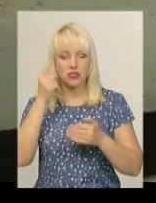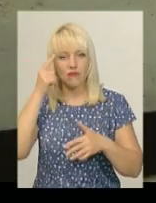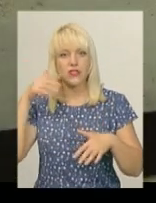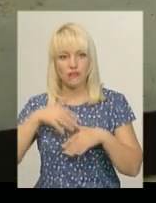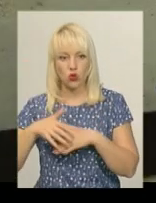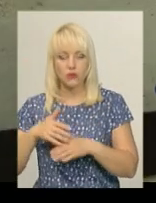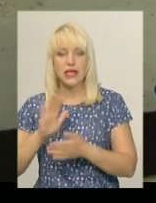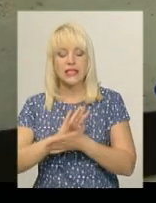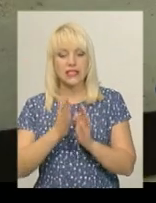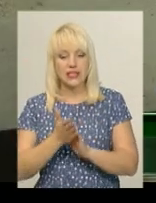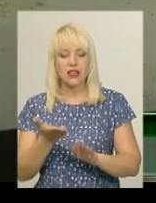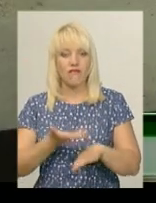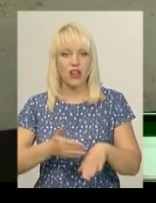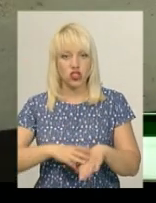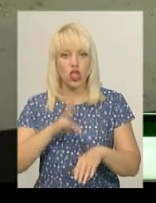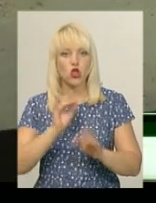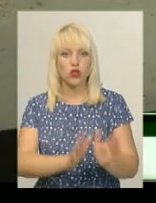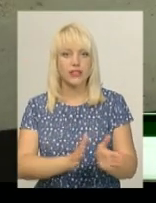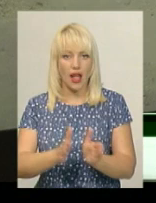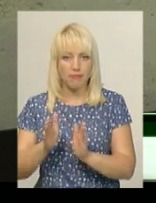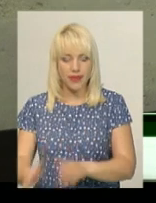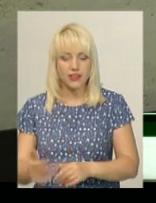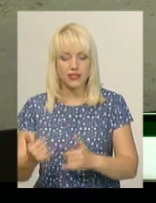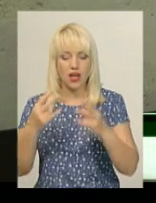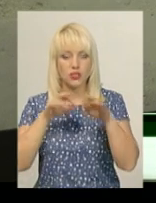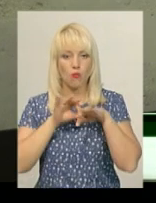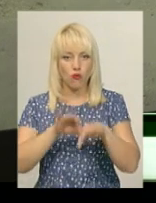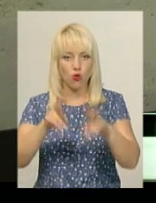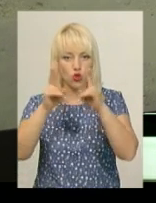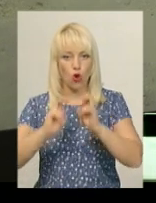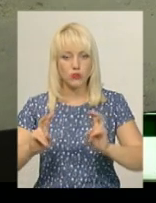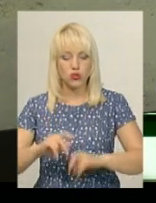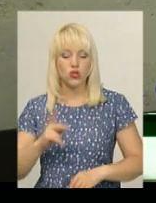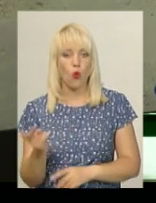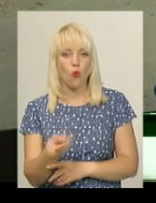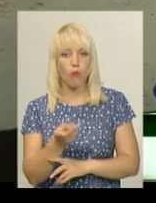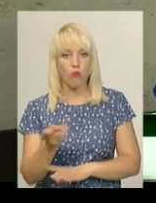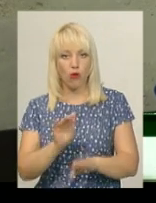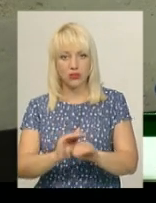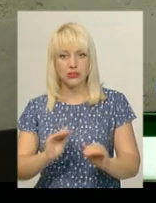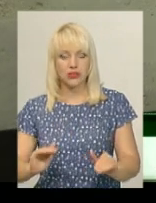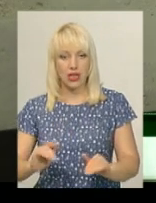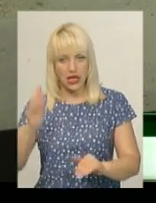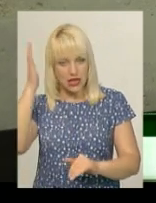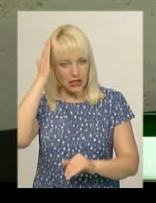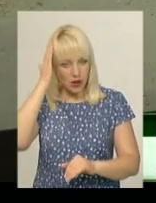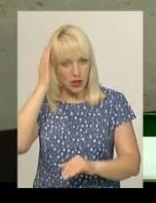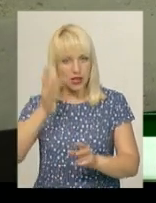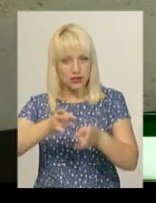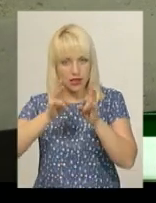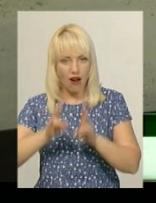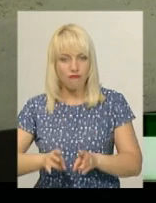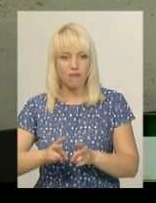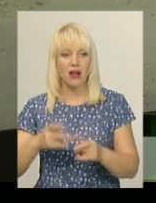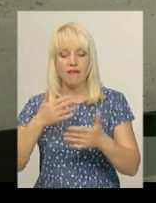їхній важкий, але стабільний. Зараз вони проходять обстеження. Обидвох дітей закрита черепно-мозкова травма